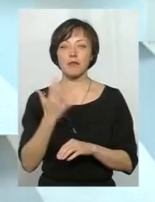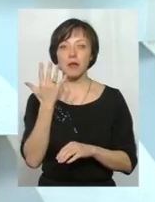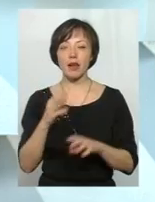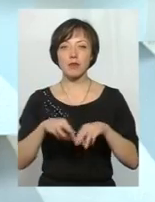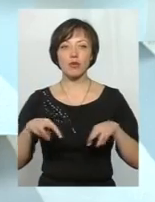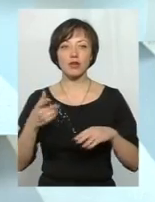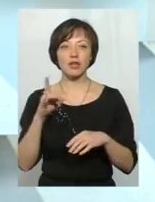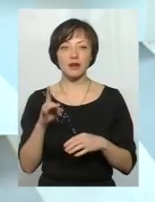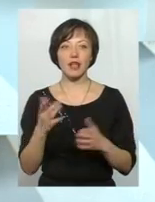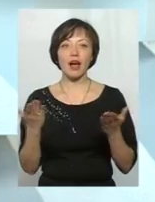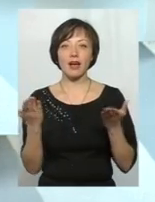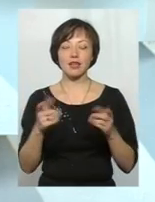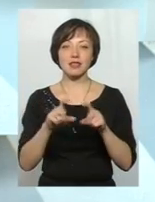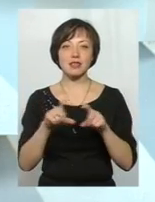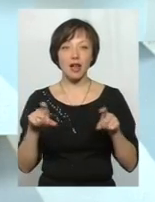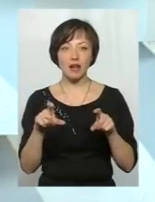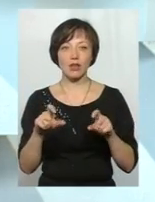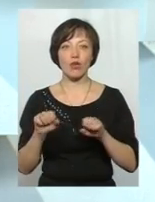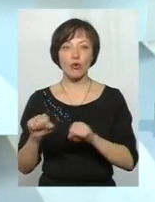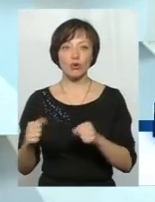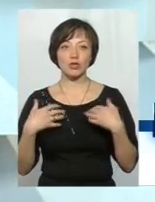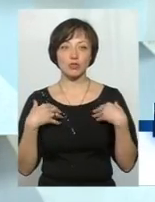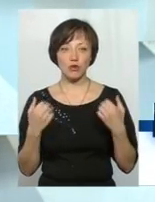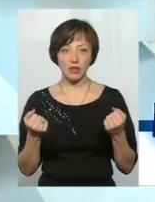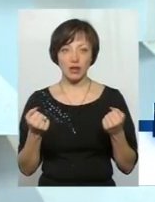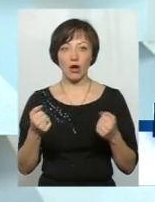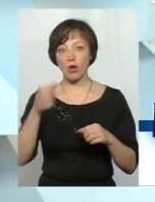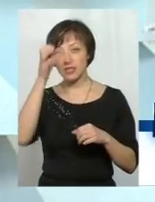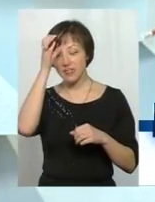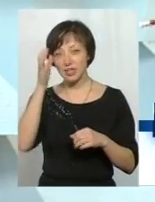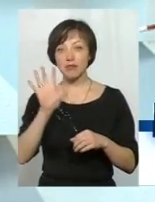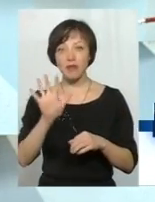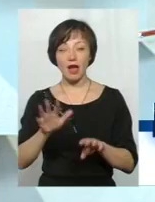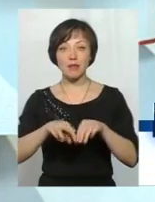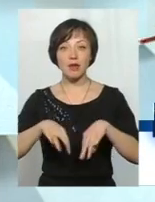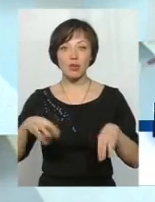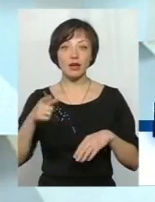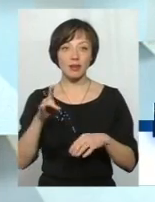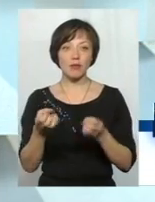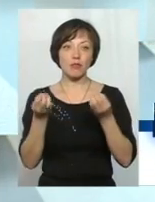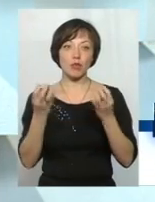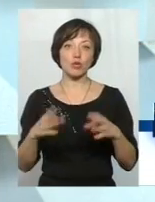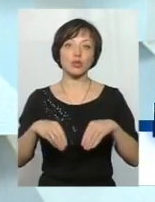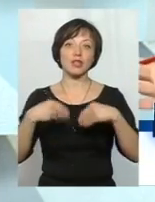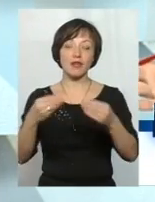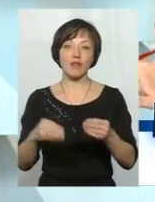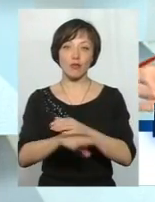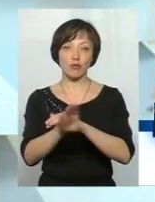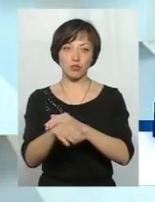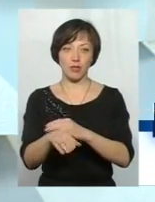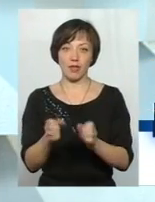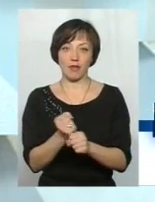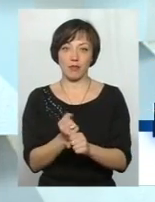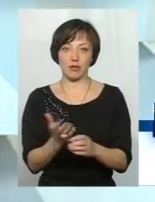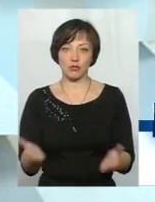уявляю, якби якийсь заклад охорони здоров'я, освіти, 5 мільйонів гривень ми просто давали в нікуди, який би не